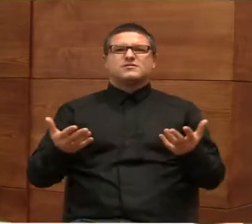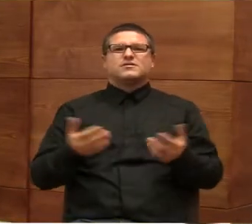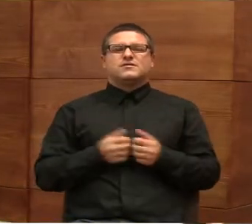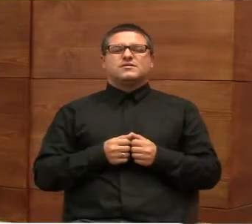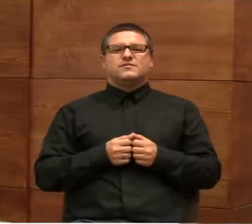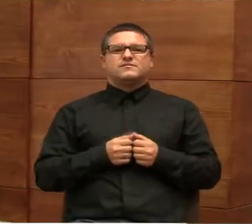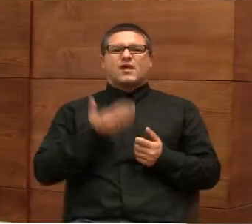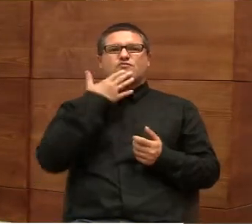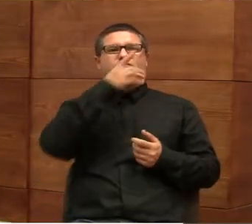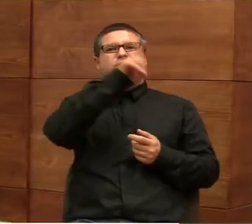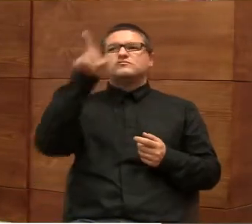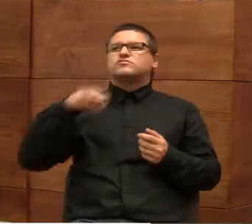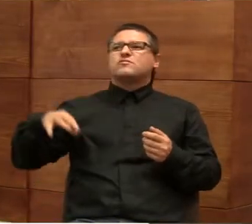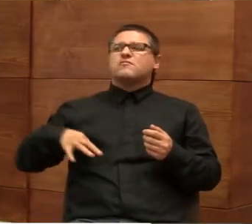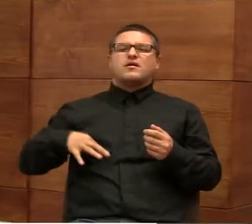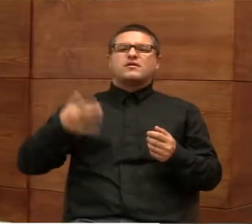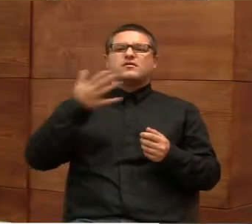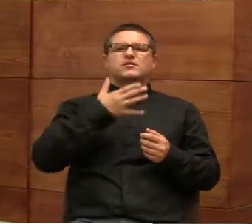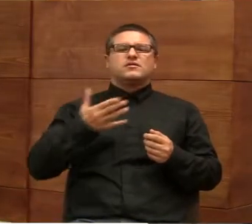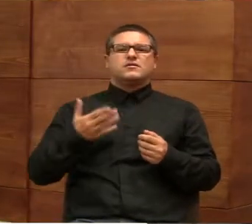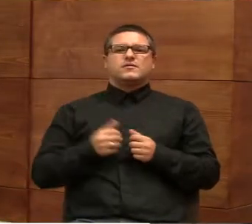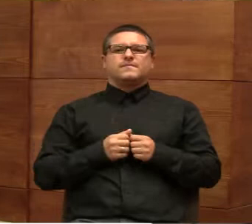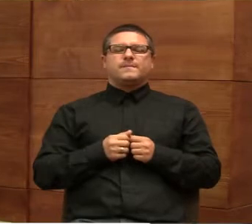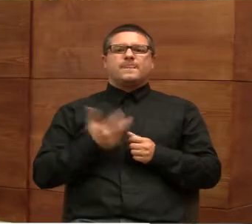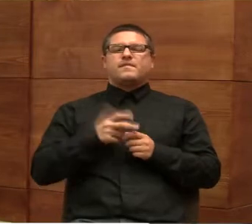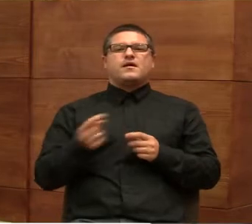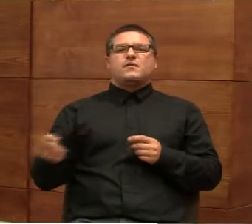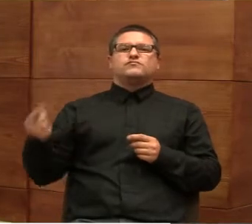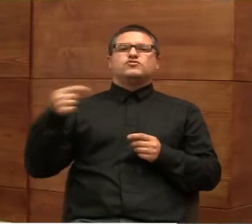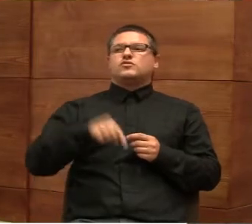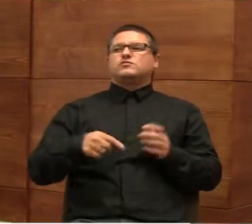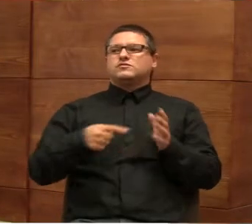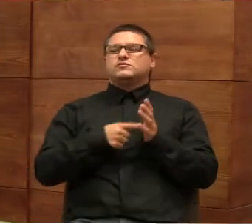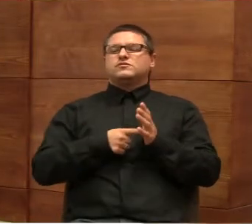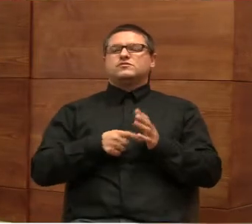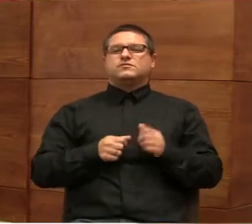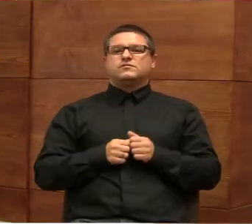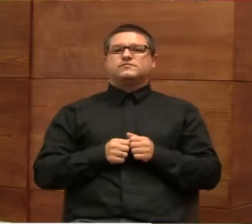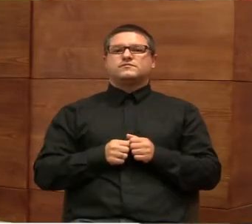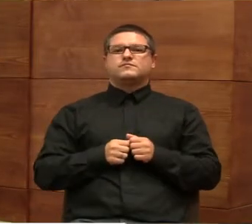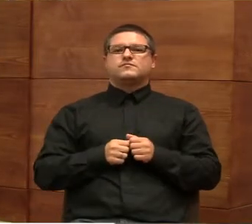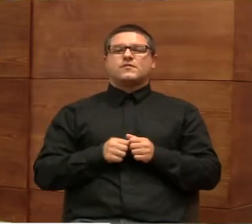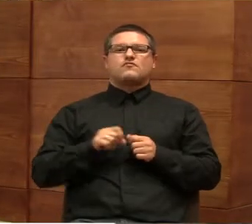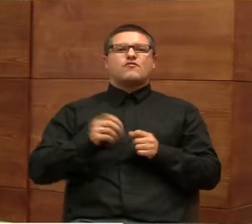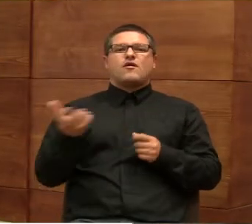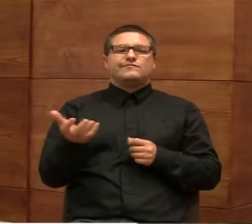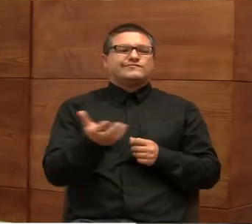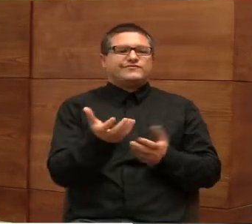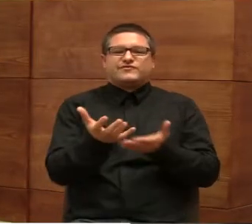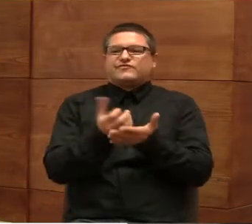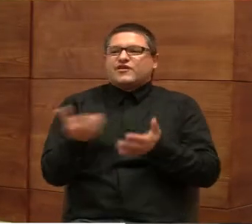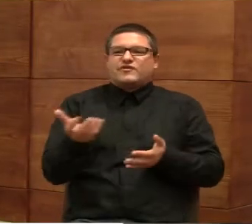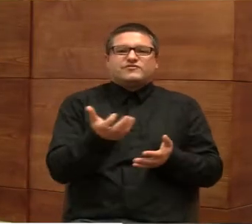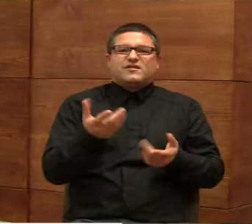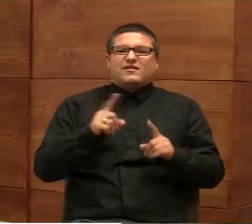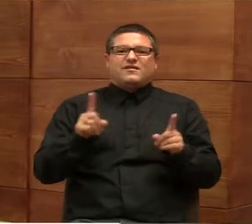tak jak tu Pani powiedziała, nie przychodzi tutaj, żeby pojałomóżnę, tylko organizacja